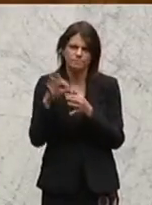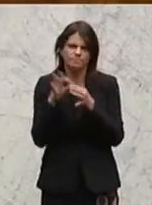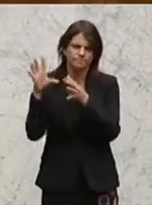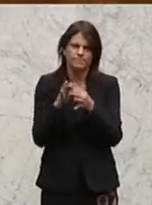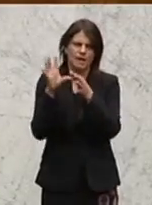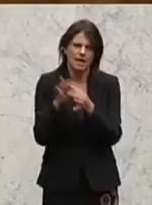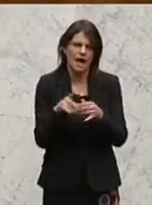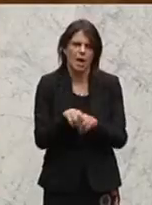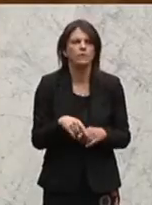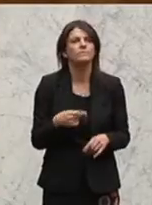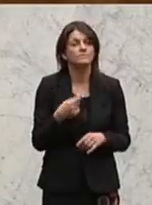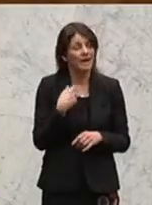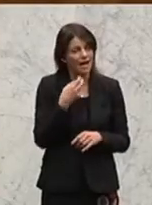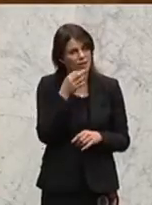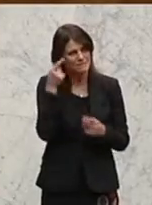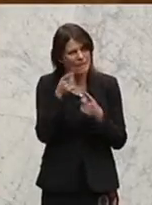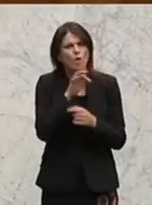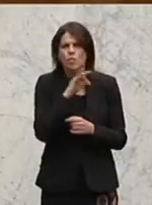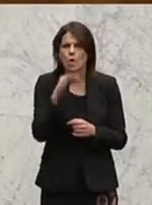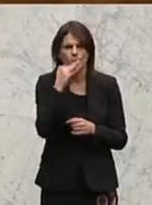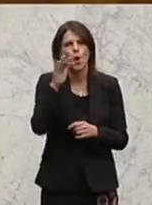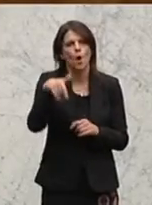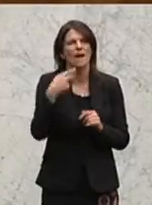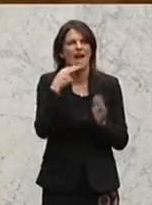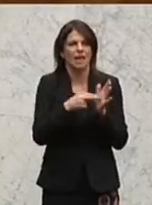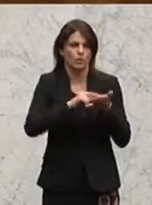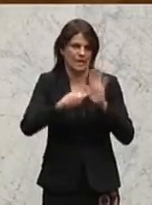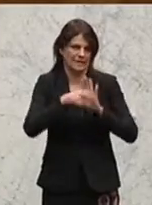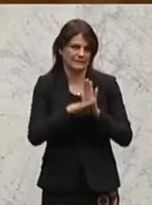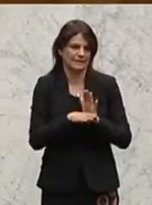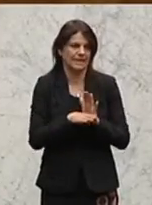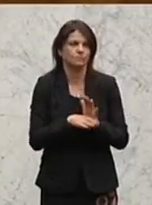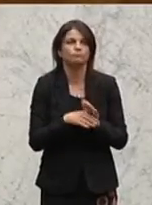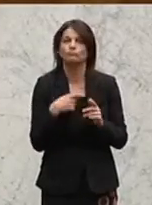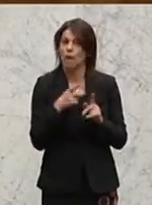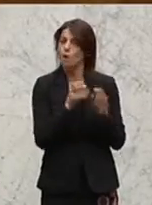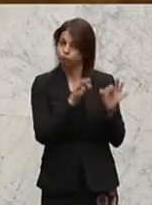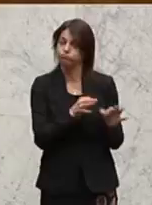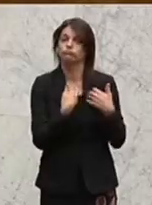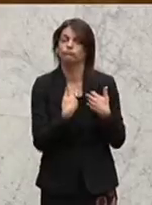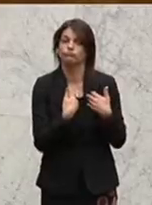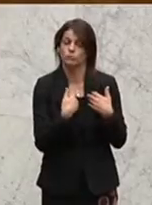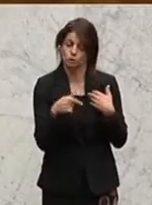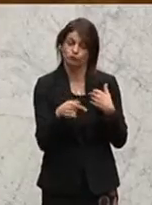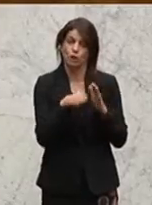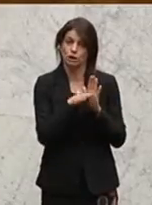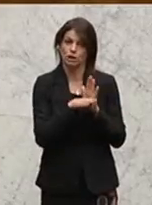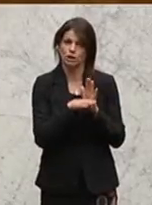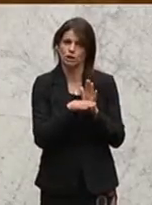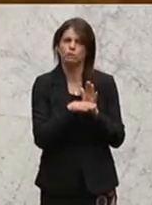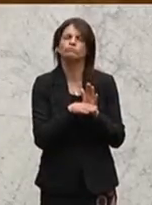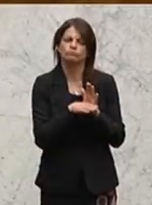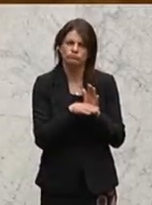ausschließlich über das Elektrotechnikgesetz zu sprechen und kann Ihnen aber auch bestätigen, dass dieses Gesetz wohl